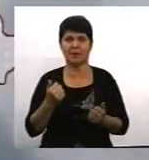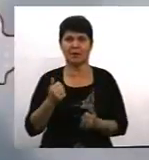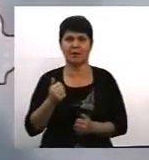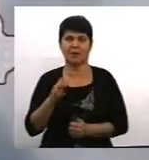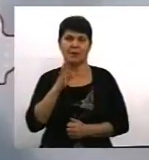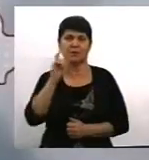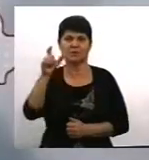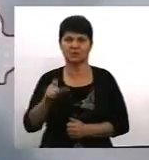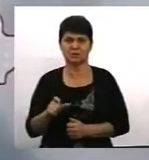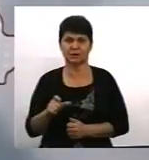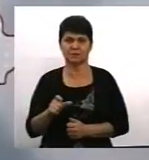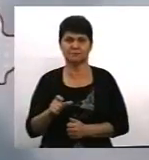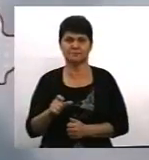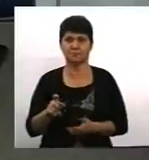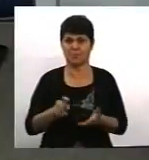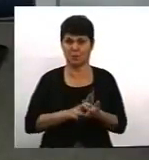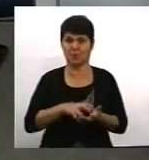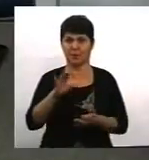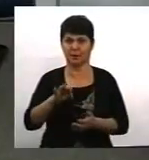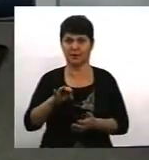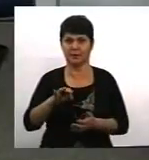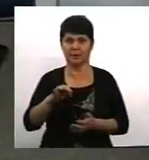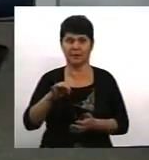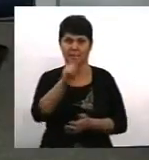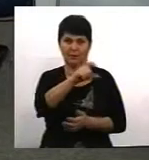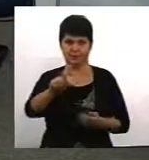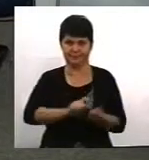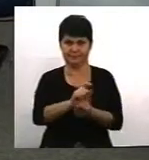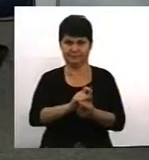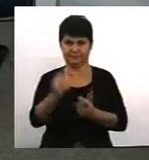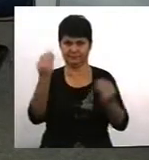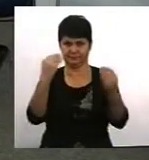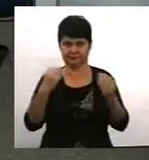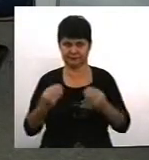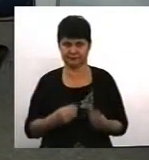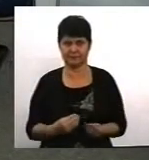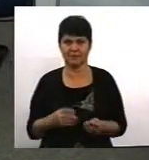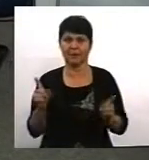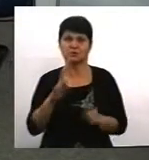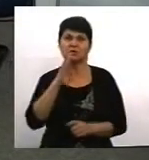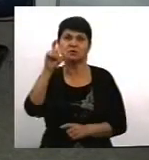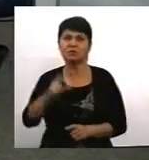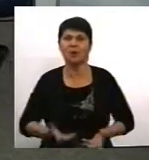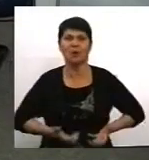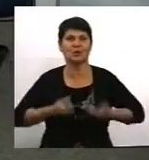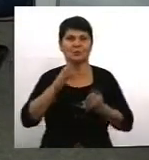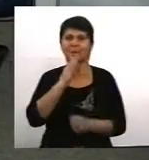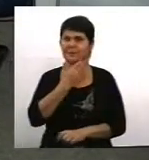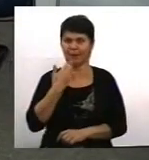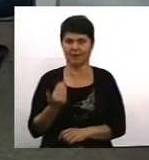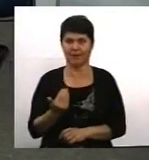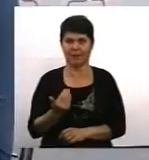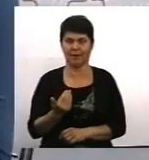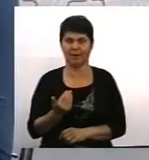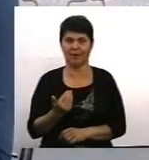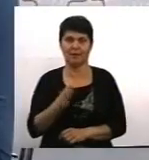осуду? Вона може боятися і осуду, вона може боятися того, основне, що вона не отримає підтримки. Ну і ще може бути причина, вона просто